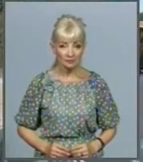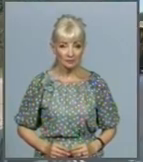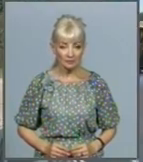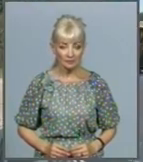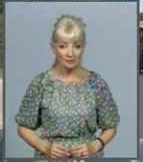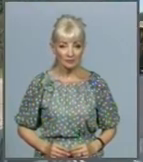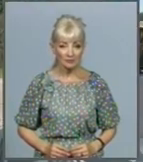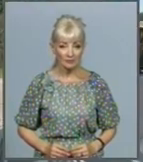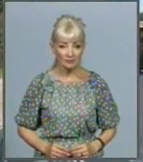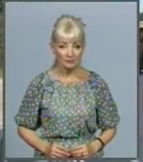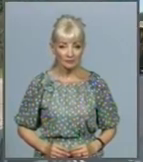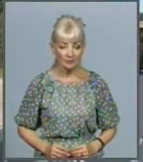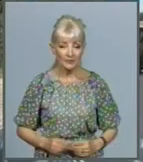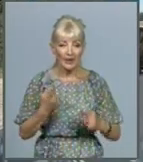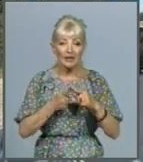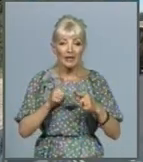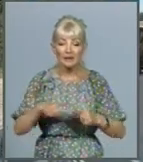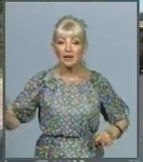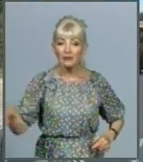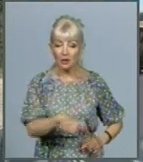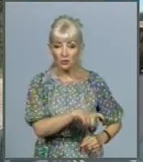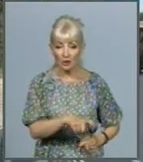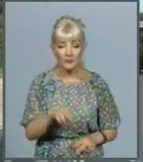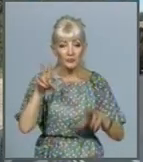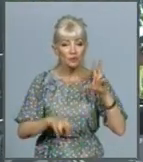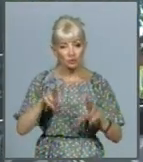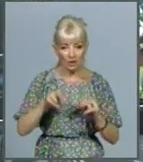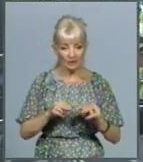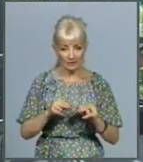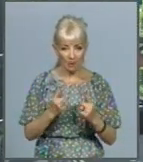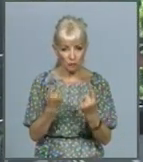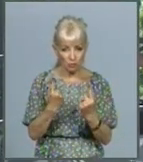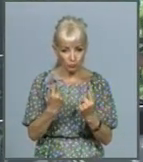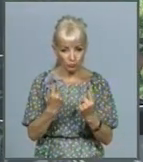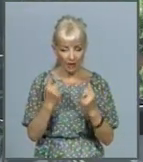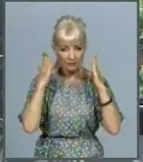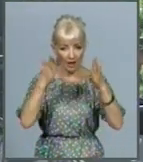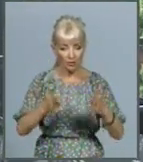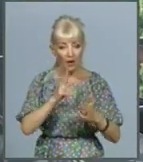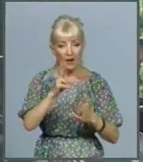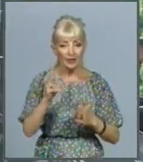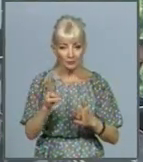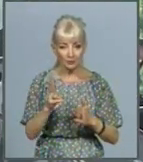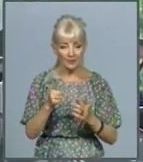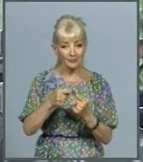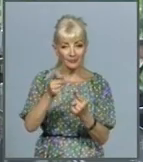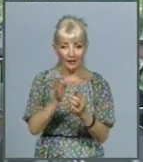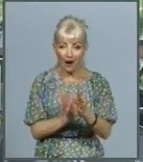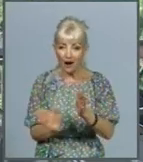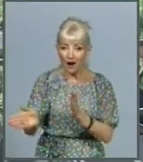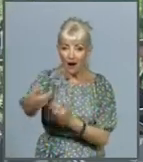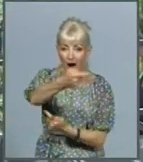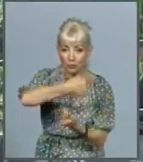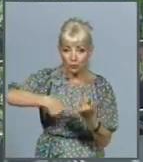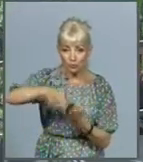Данна дорога вважається магістральна, тому що це одна з дорог, яка вводить на окружну трасу із міста. Вона